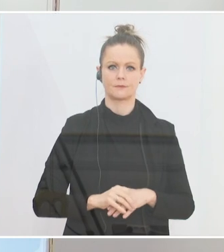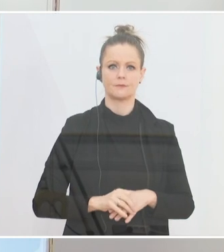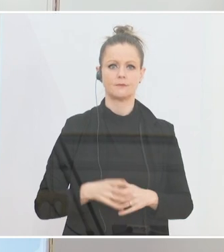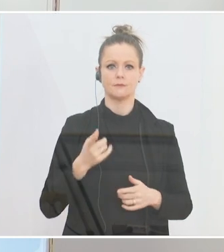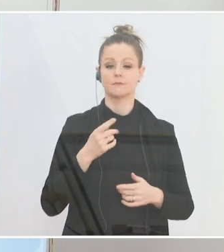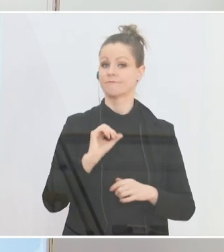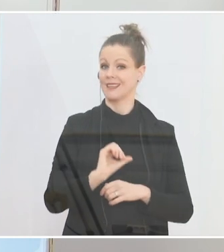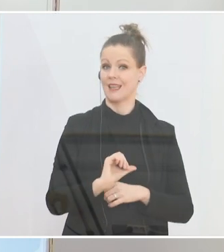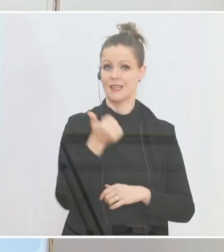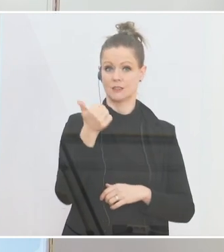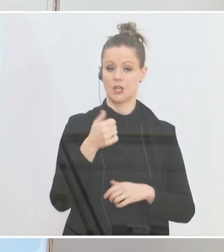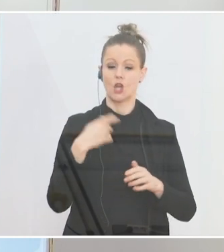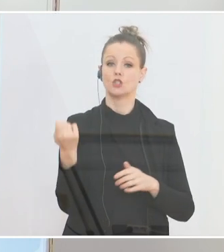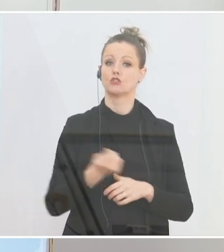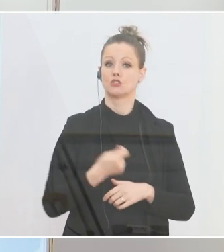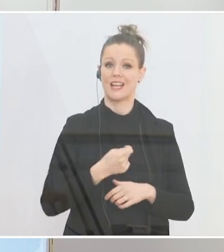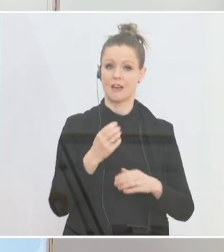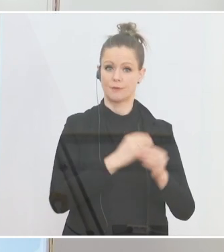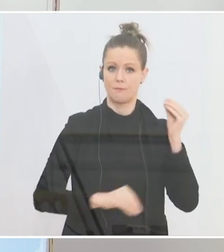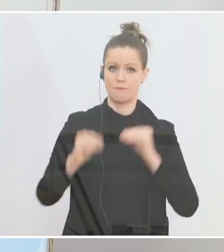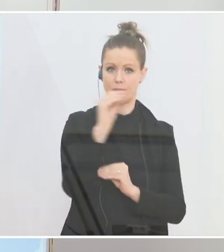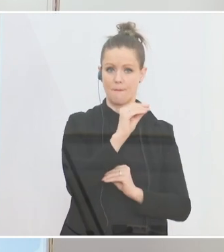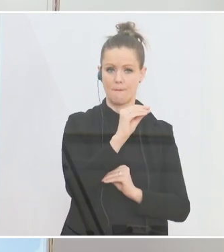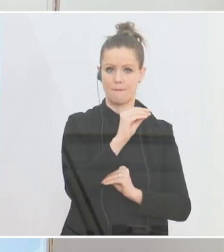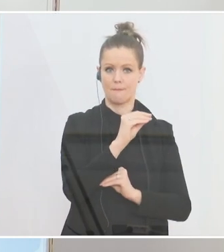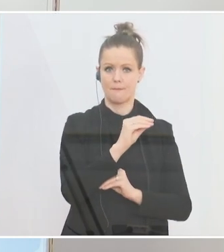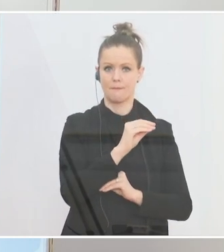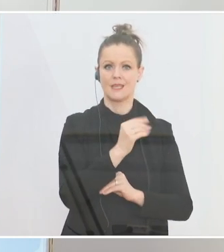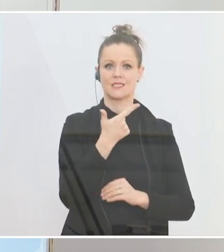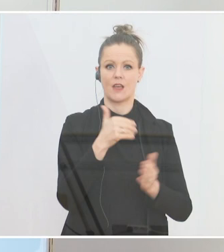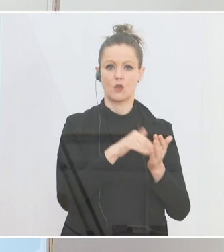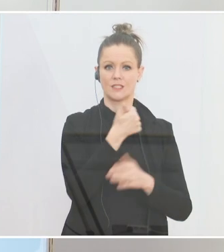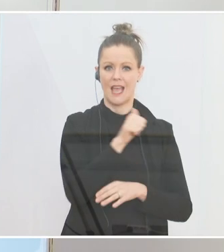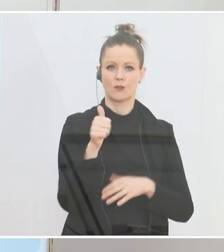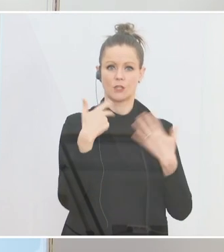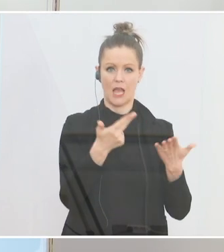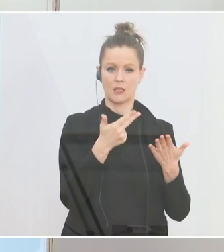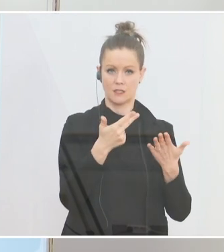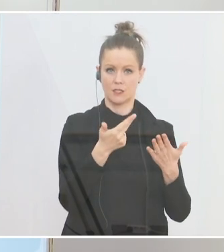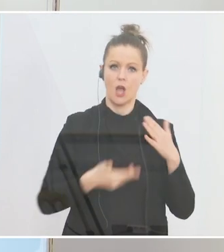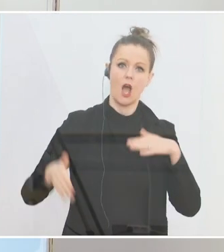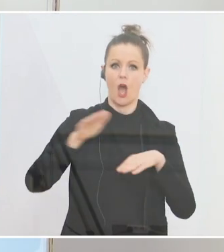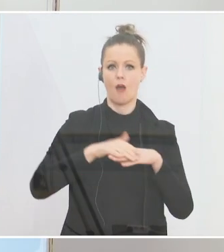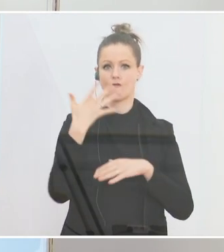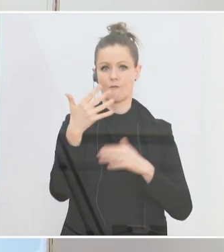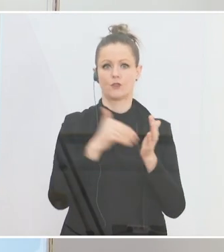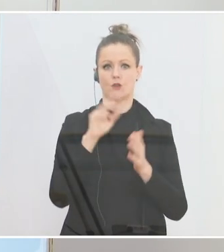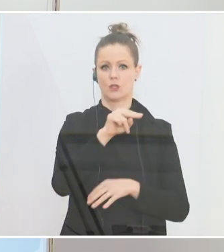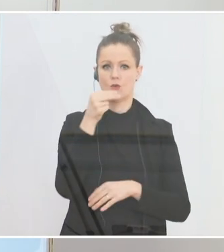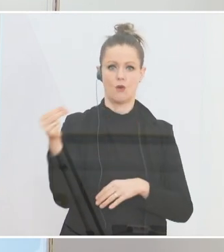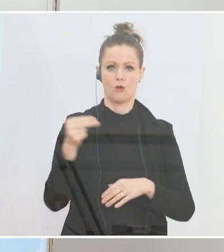wir erhöhen den Strafrahmen für überhöhte Geschwindigkeit von 2.180 Euro auf 5.000 Euro.